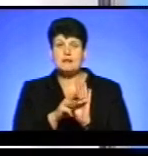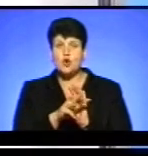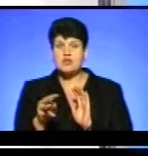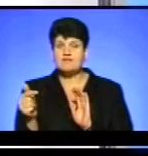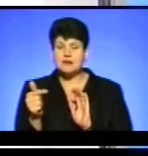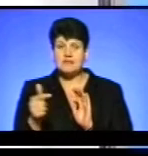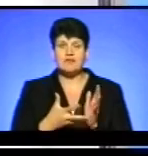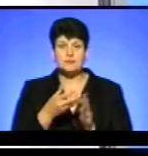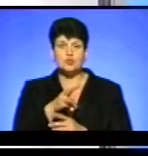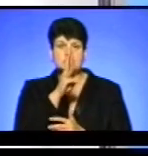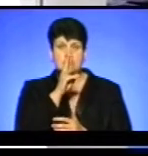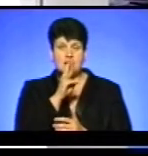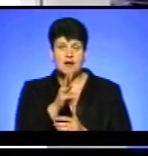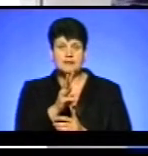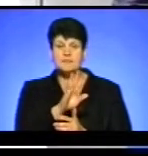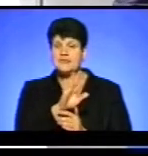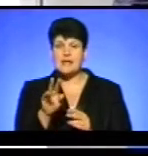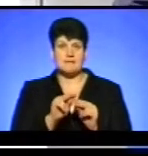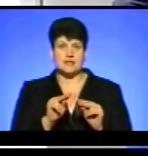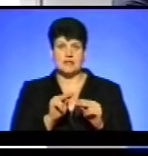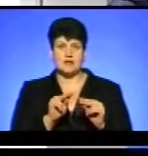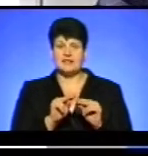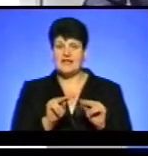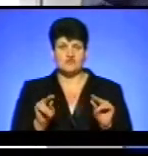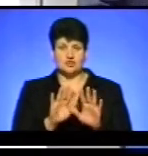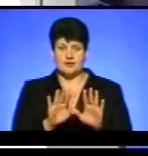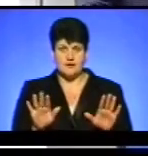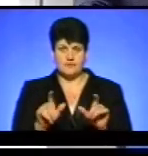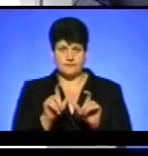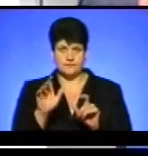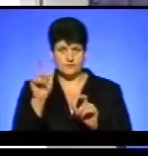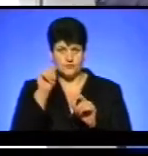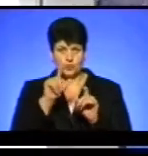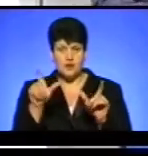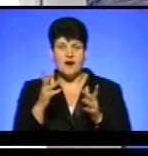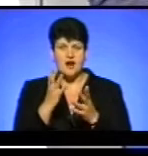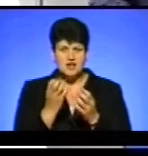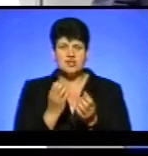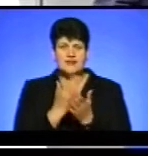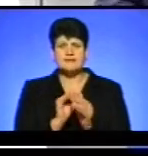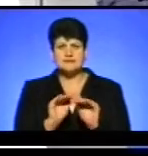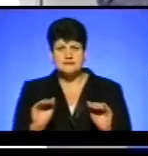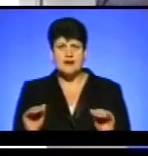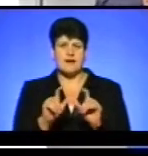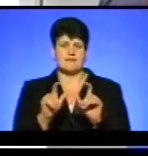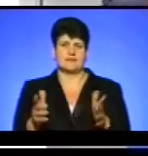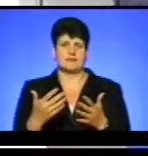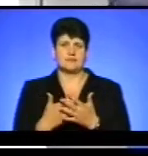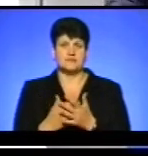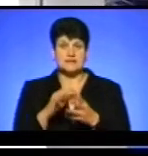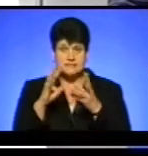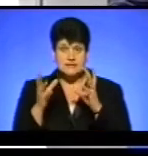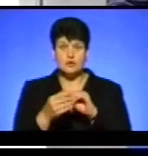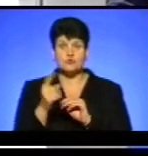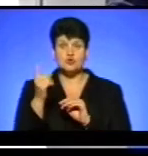гривень на виплату заробітної плати не педагогічним працівникам закладів освіти, а є ще дошкільна, позашкільна освіта. І на загалу назбиралося